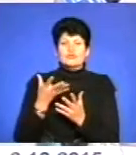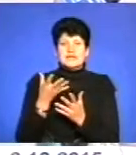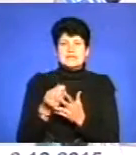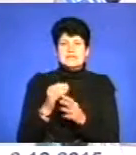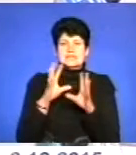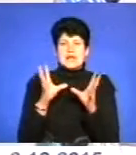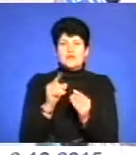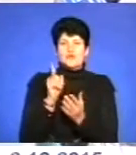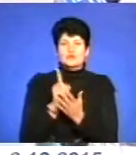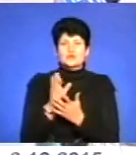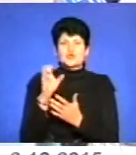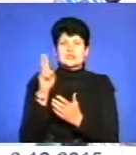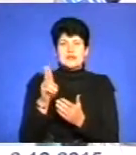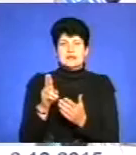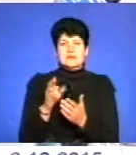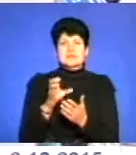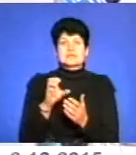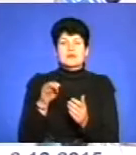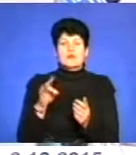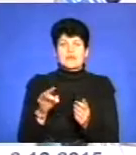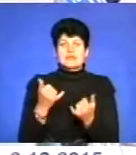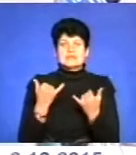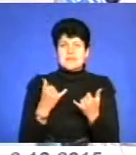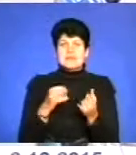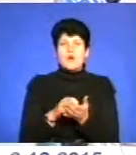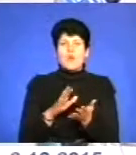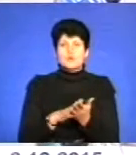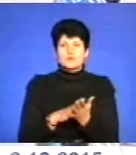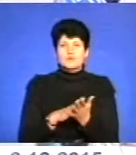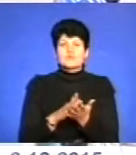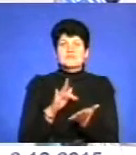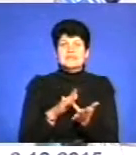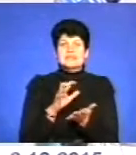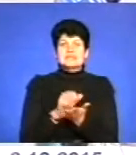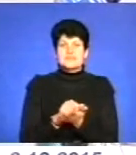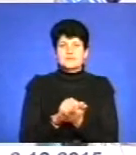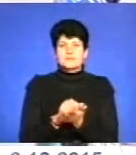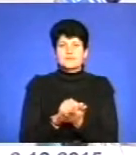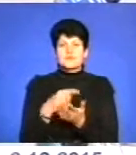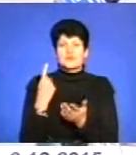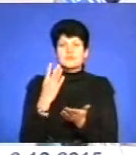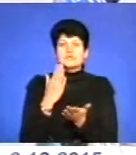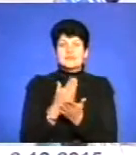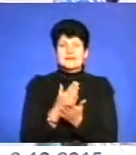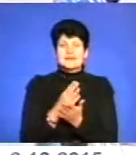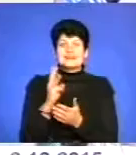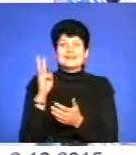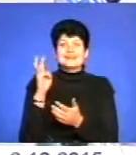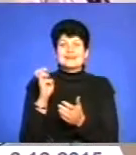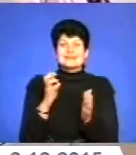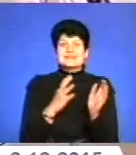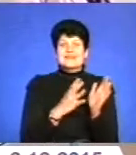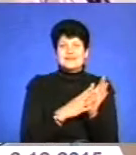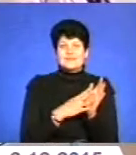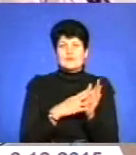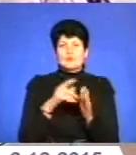-бойскове державне соціальне страхування. Зараз на обліку в центрах зайнятості перебуває 309 осіб.